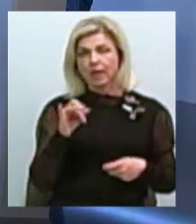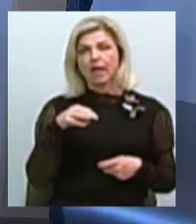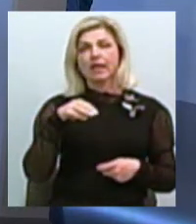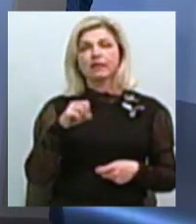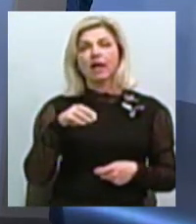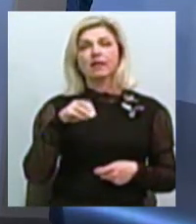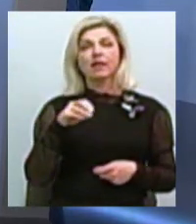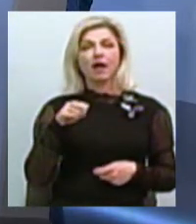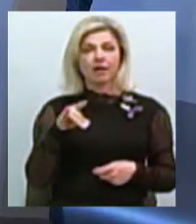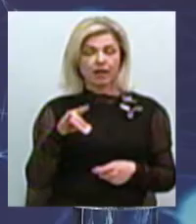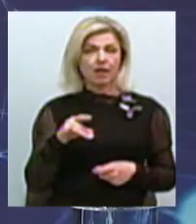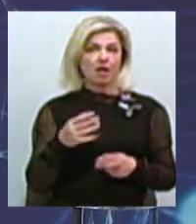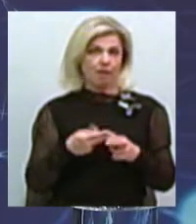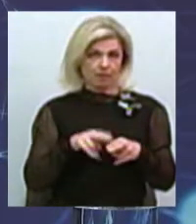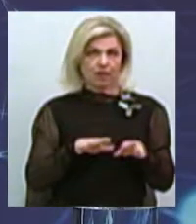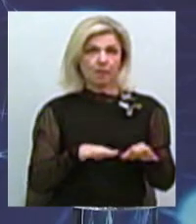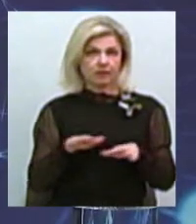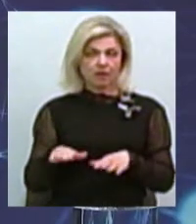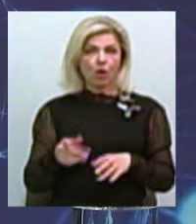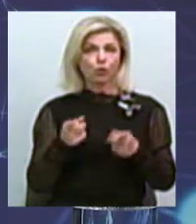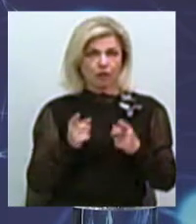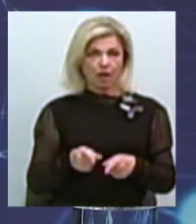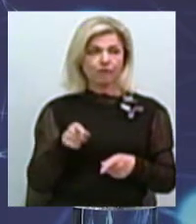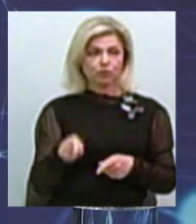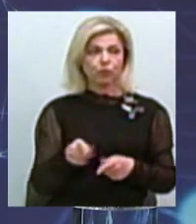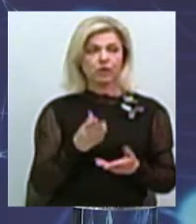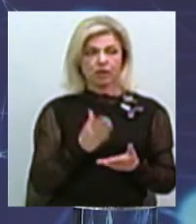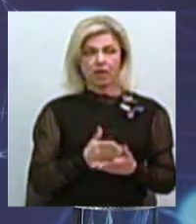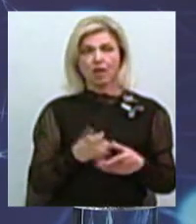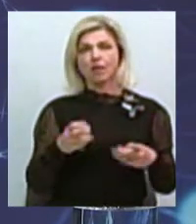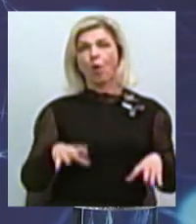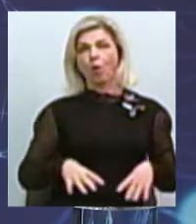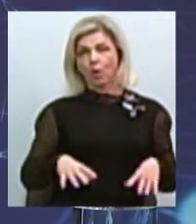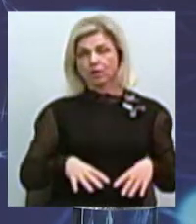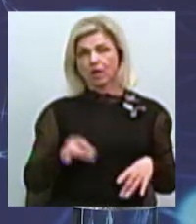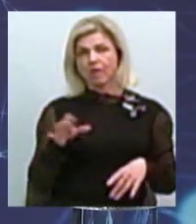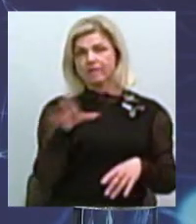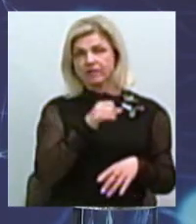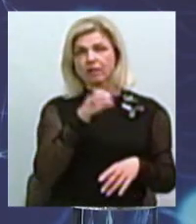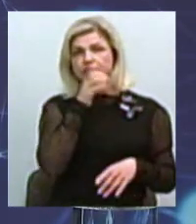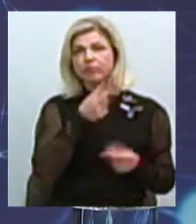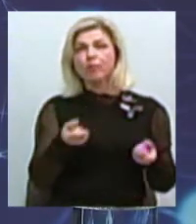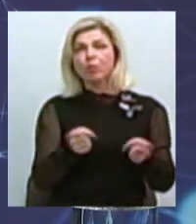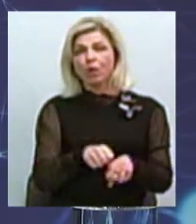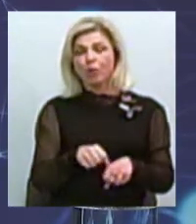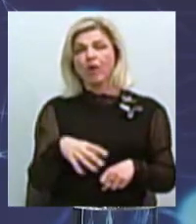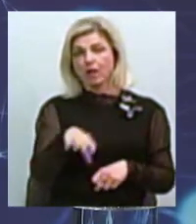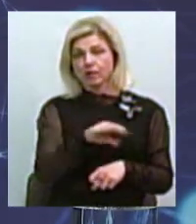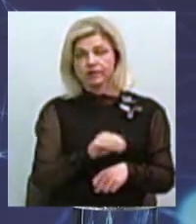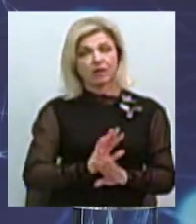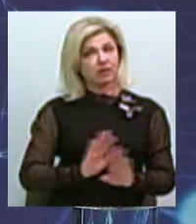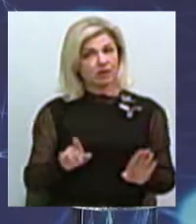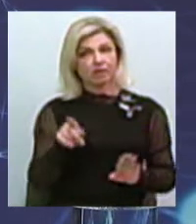Тому у нас таке уявлення татари, вони їздили тільки на конях і всіх грабували. Вони будували міста, вони займалися